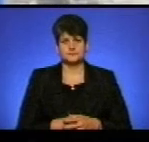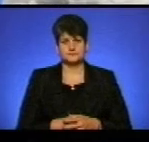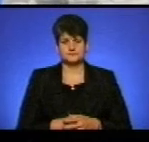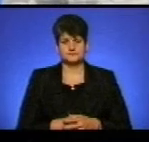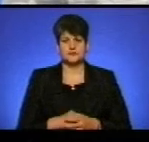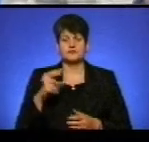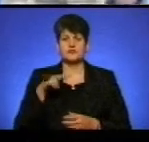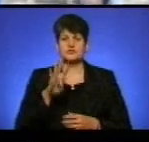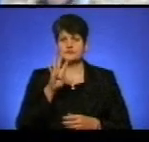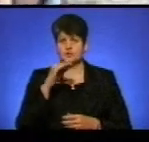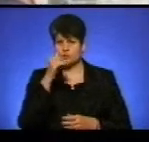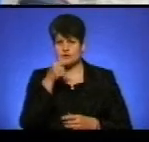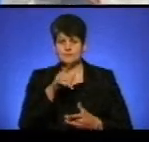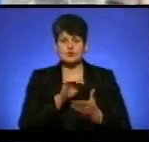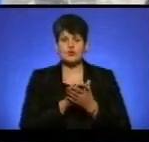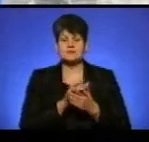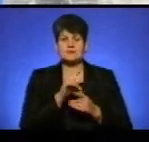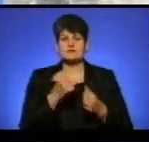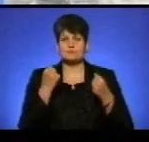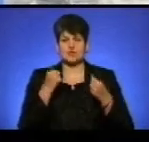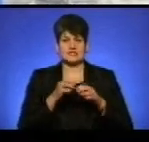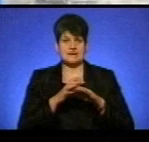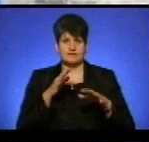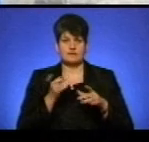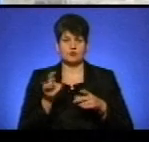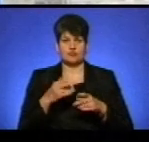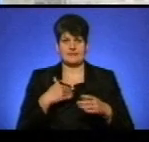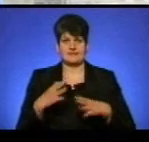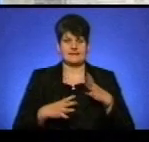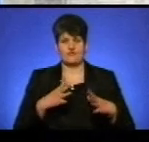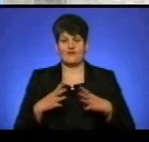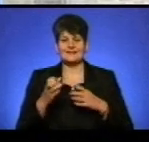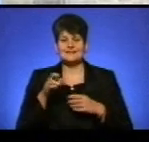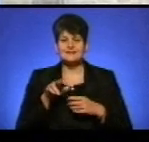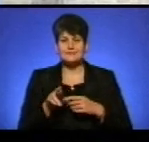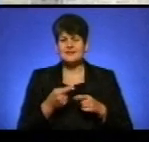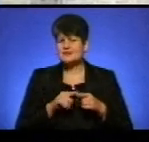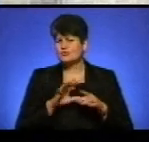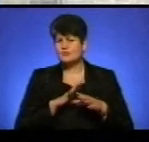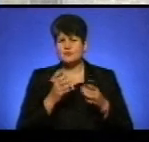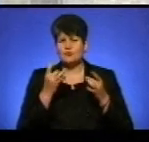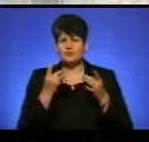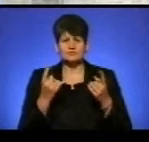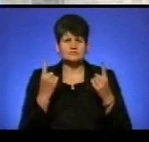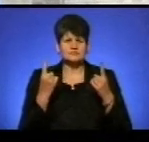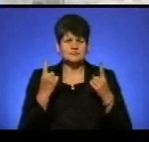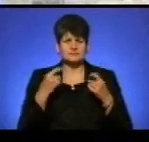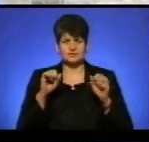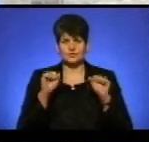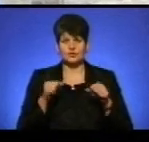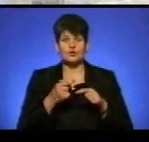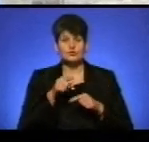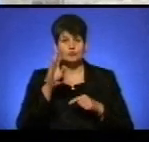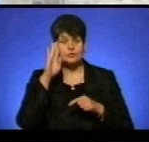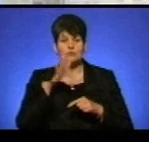У 2004 році я з ним познайомився в спортзалі, коли він пройшов до мене тренуватися. І це просто були неймовірні задатки. Цьому хлопцею було